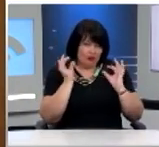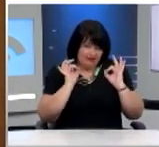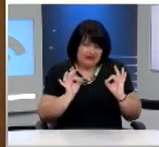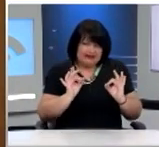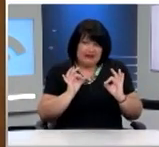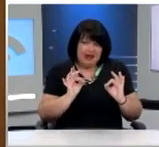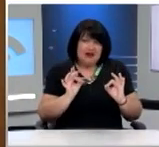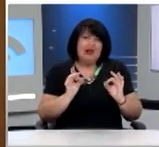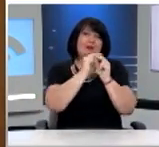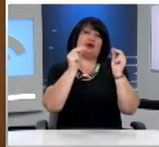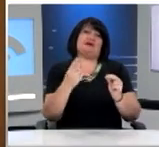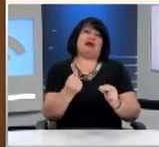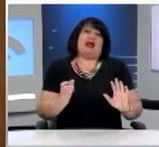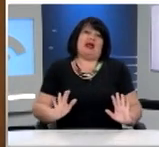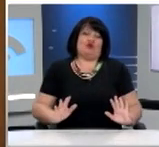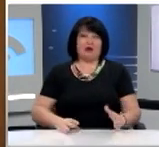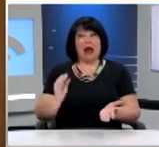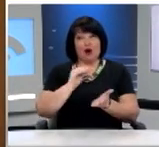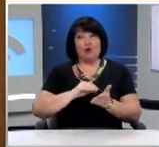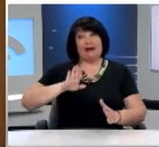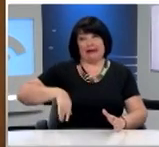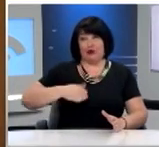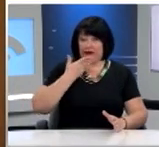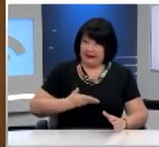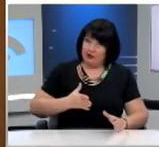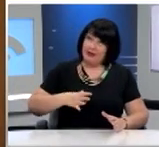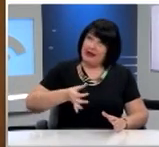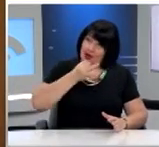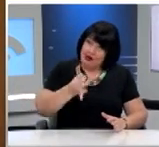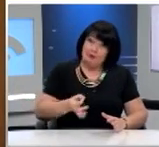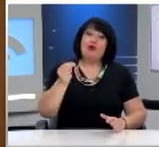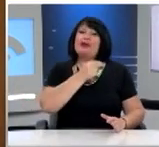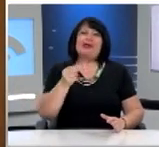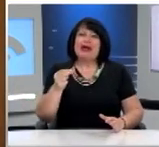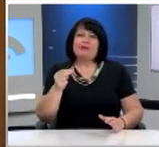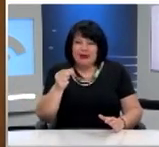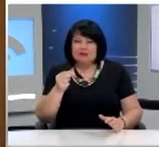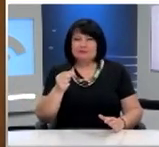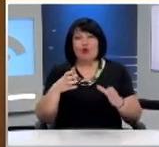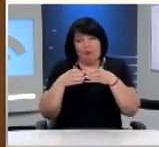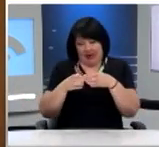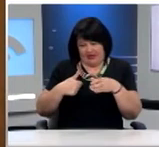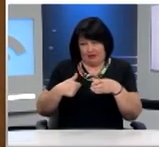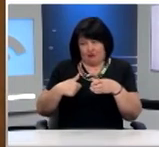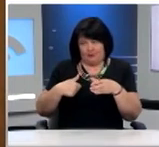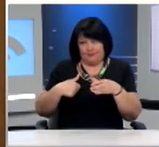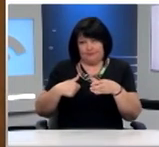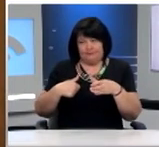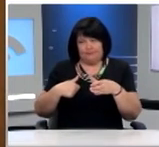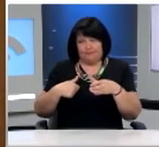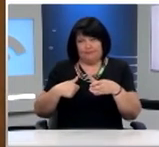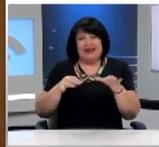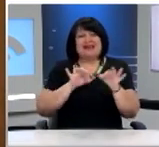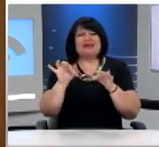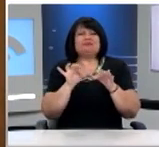παραγωγικά παιδεία. Τέλος, θα ήθελα να κλείσω λέγοντας ότι το θέμα το οποίο δόθηκε στην ομάδα μας για κάποιο λόγο ήταν ένα σχήμα